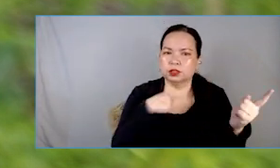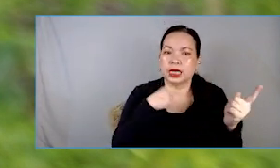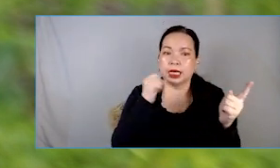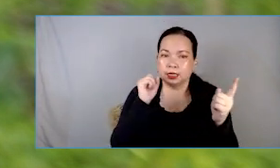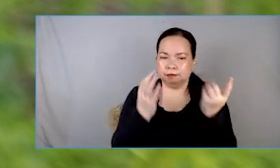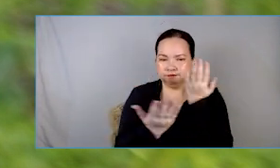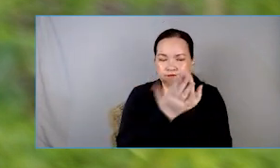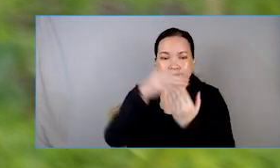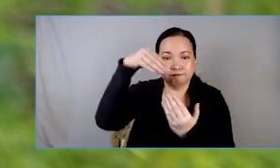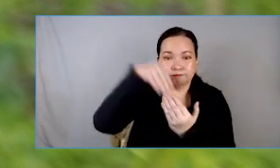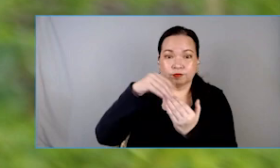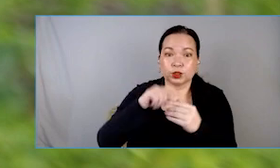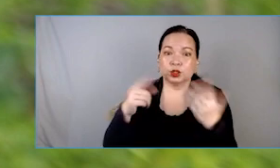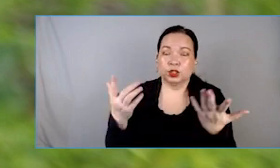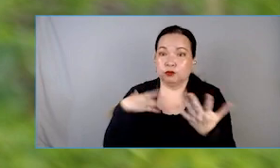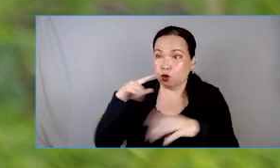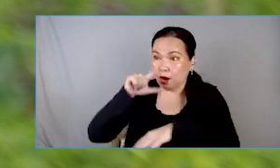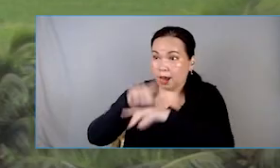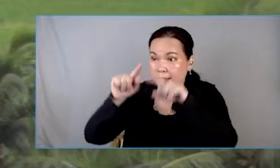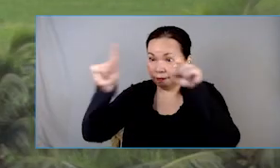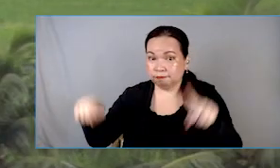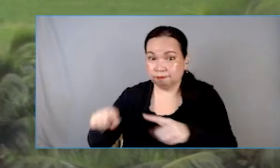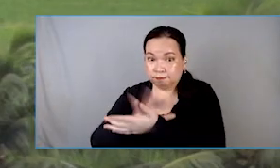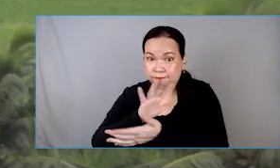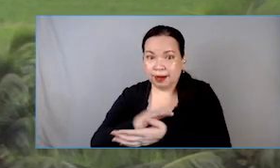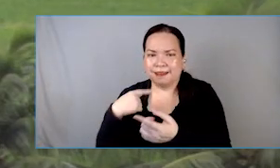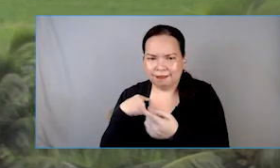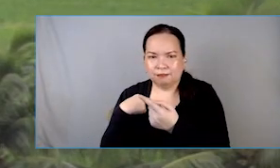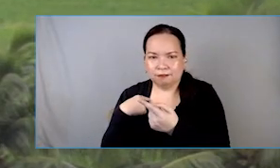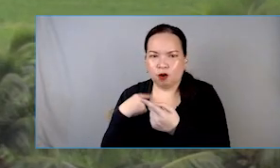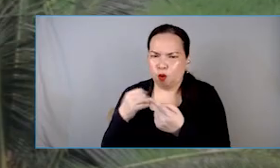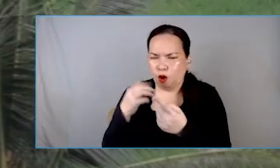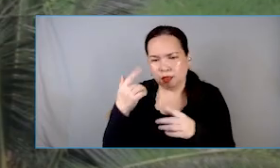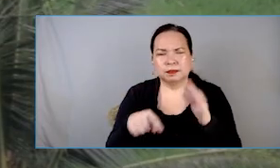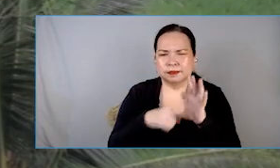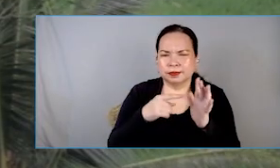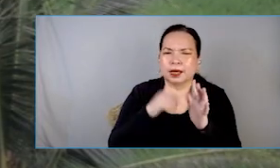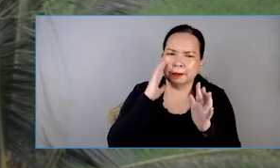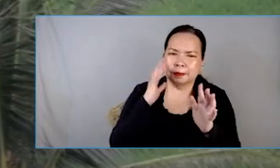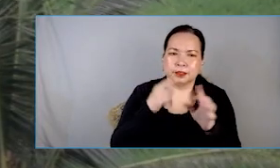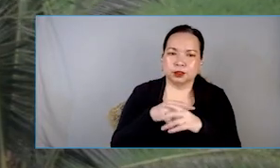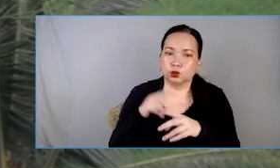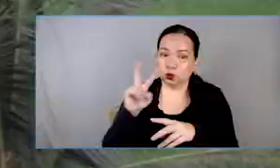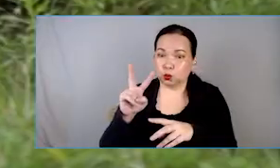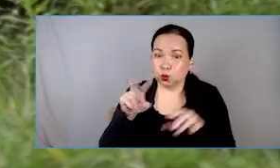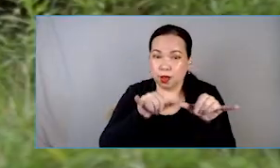attachment para maka-enroll ko dun. E minsan, halimbawa, two hectares yung sukat ng